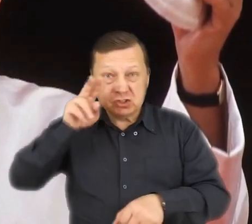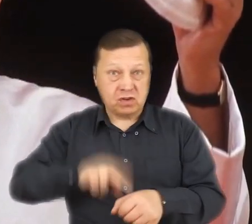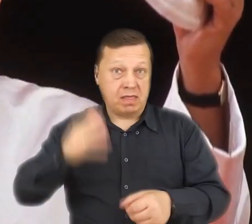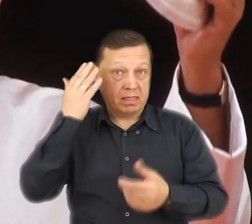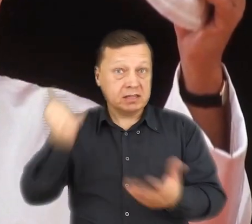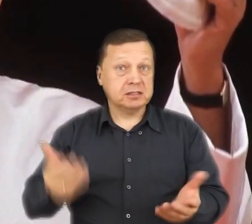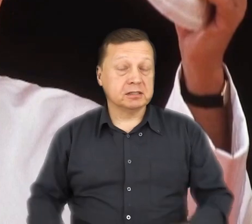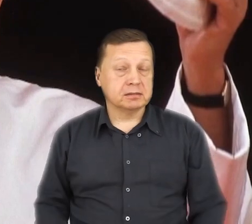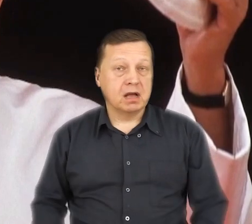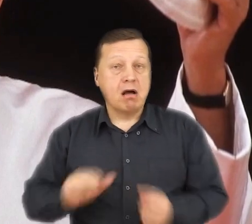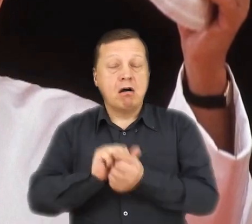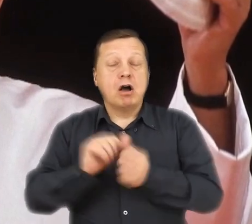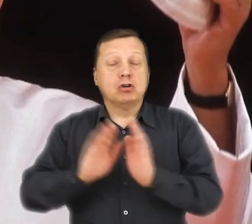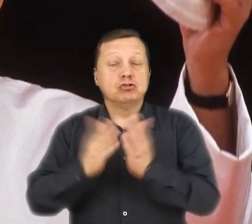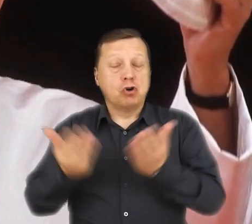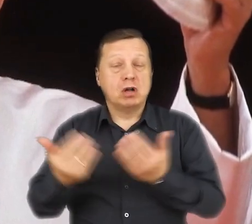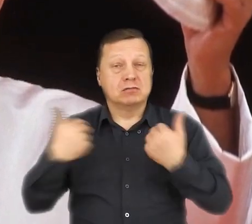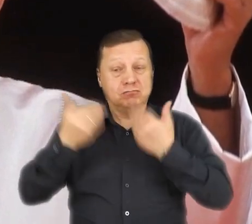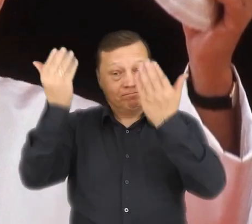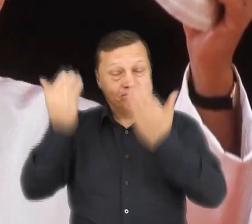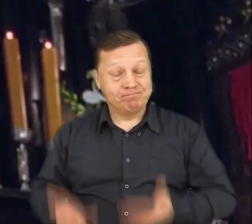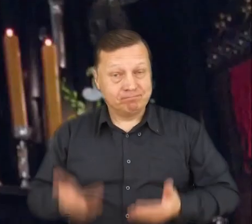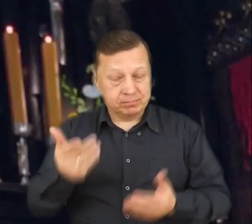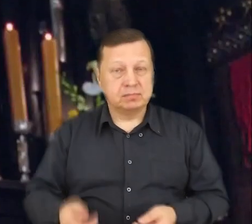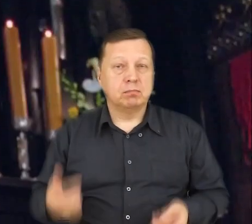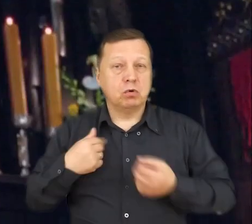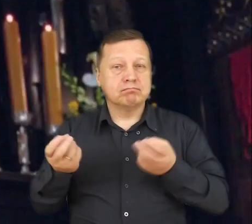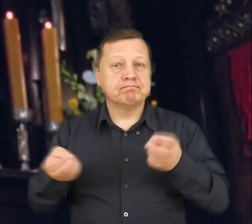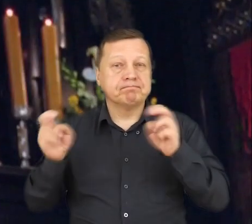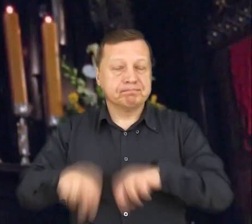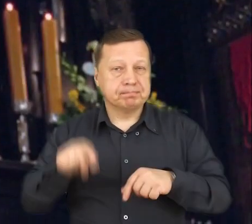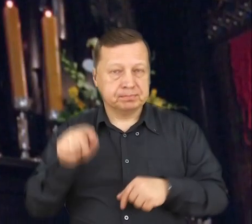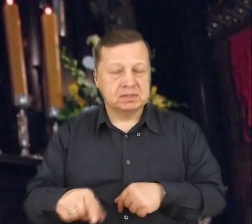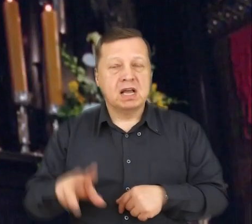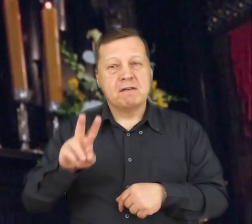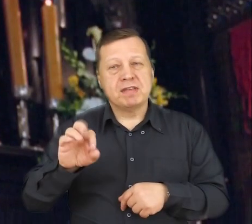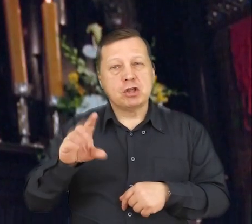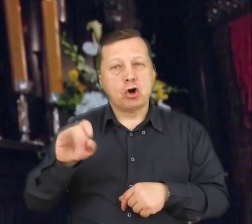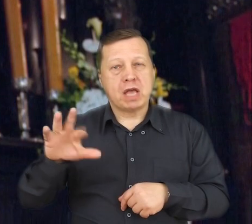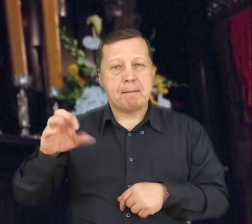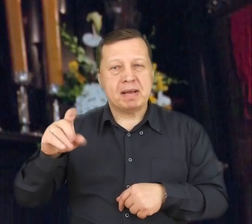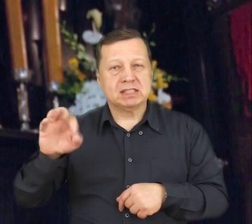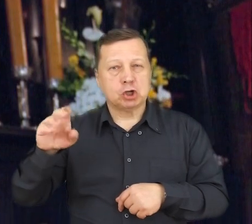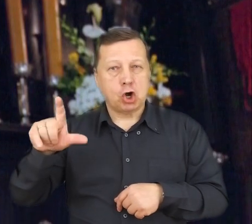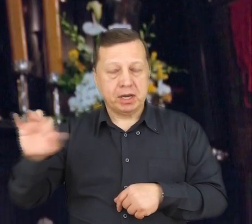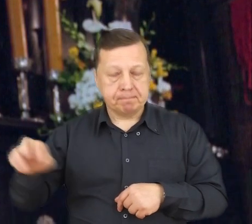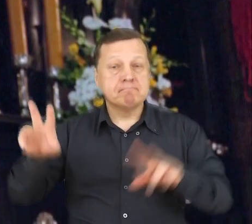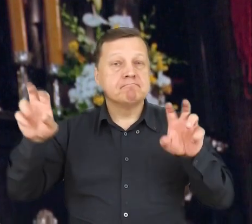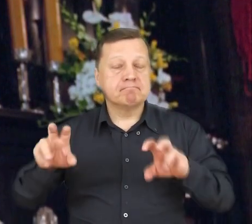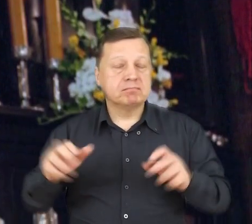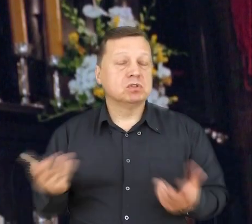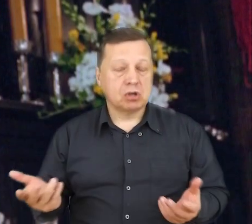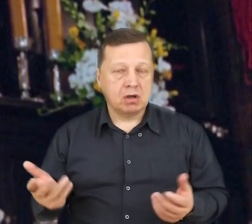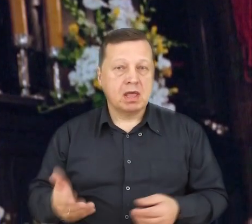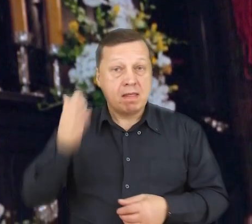Świadek nadziei. A książka biograficzna, która powstała z dialogu z Vitorią Messorim, nosi